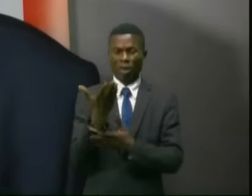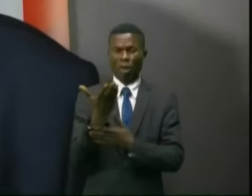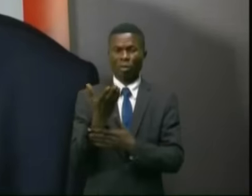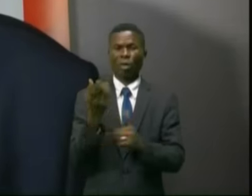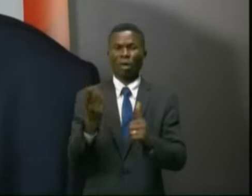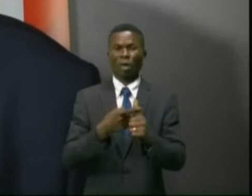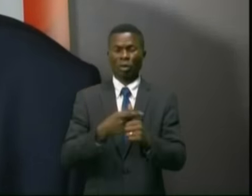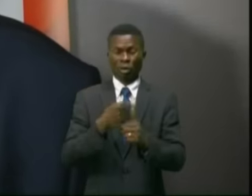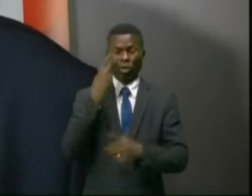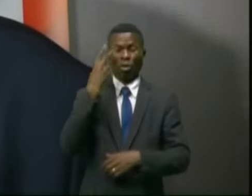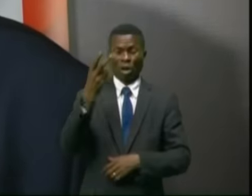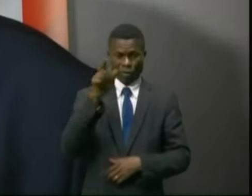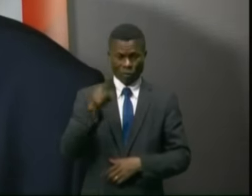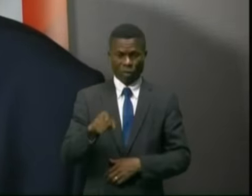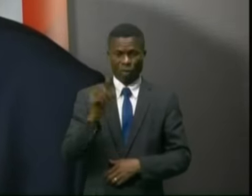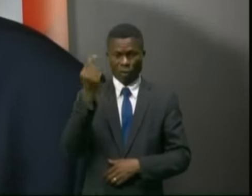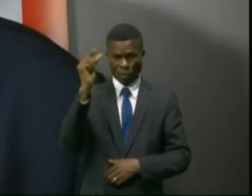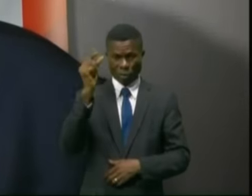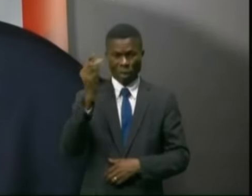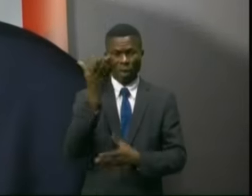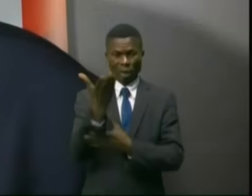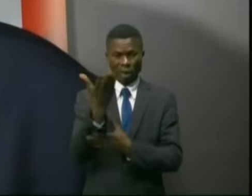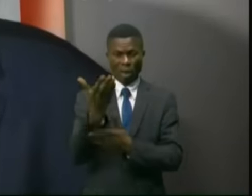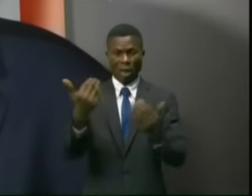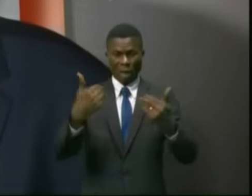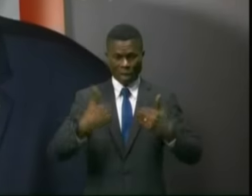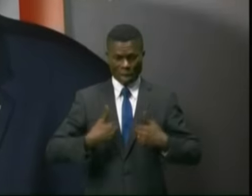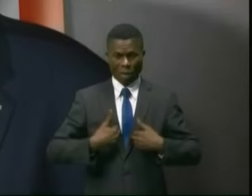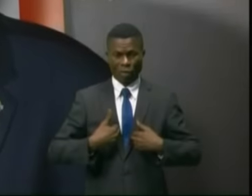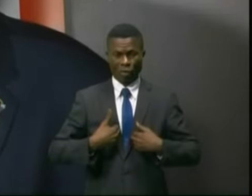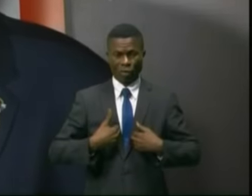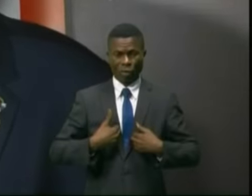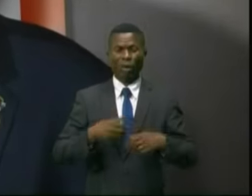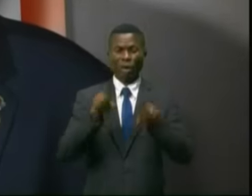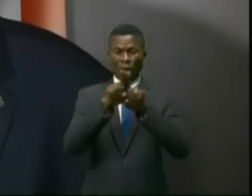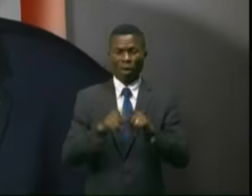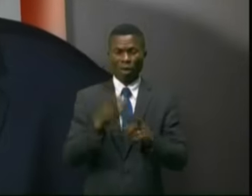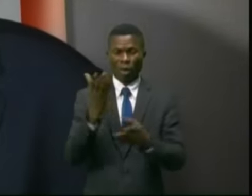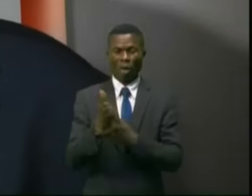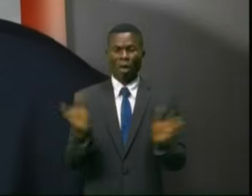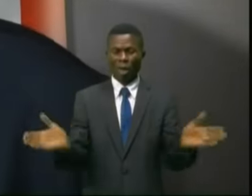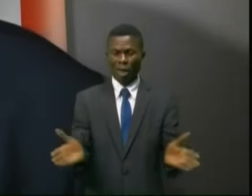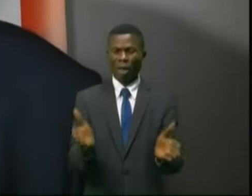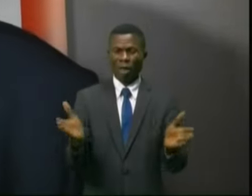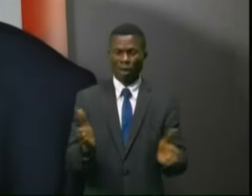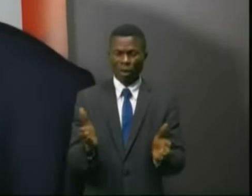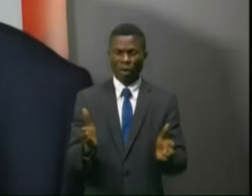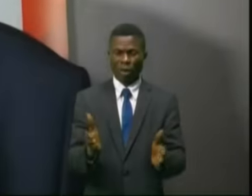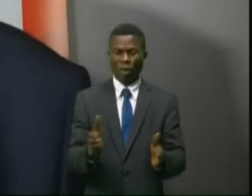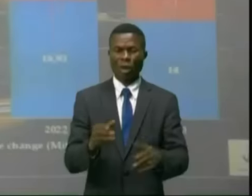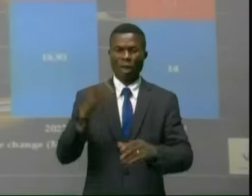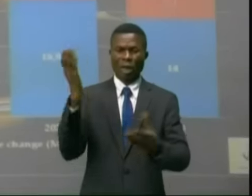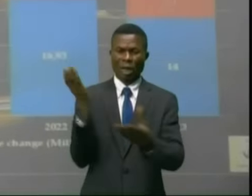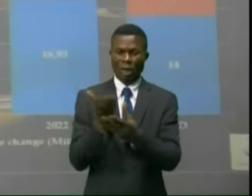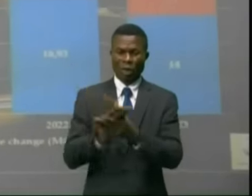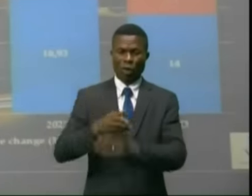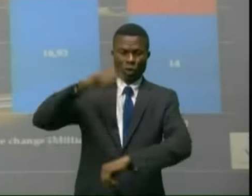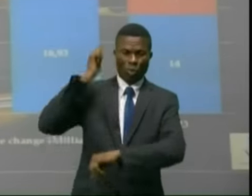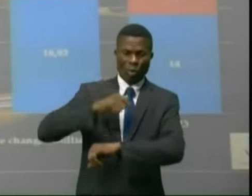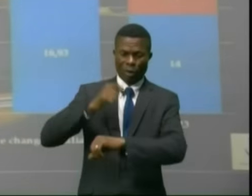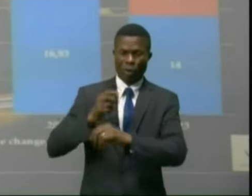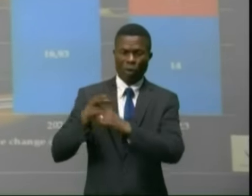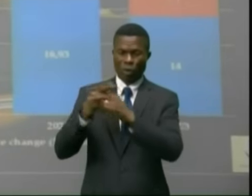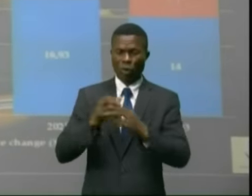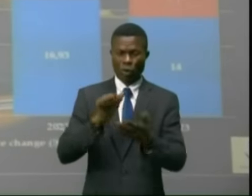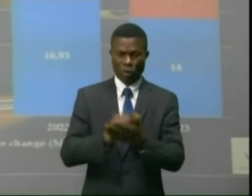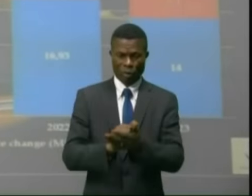une vision minière, qui demande d'avoir une bonne gouvernance et qui demande un cadre juridique qui sécurise. L'apport